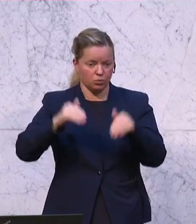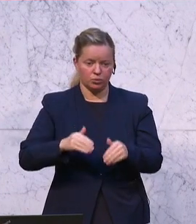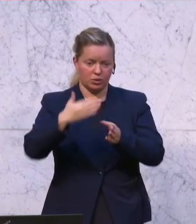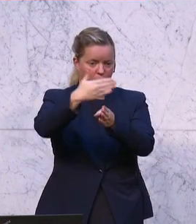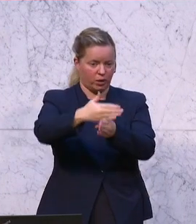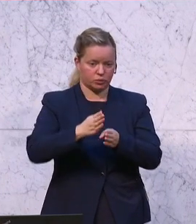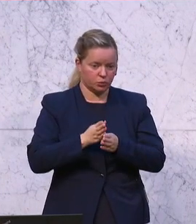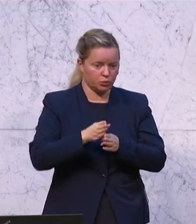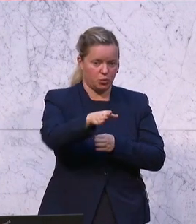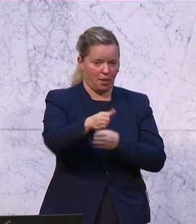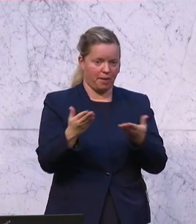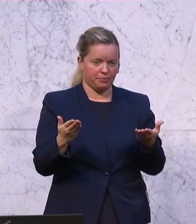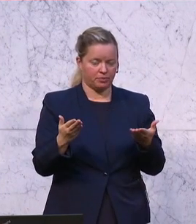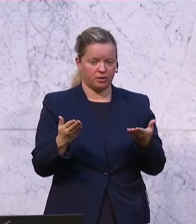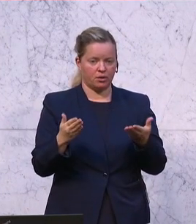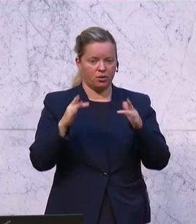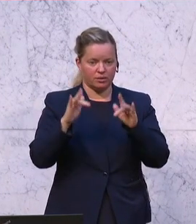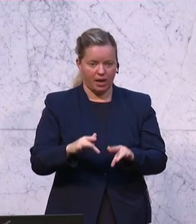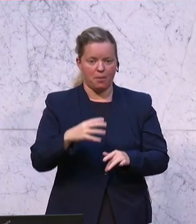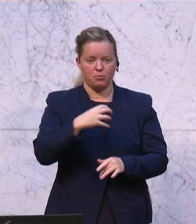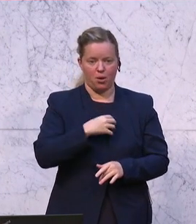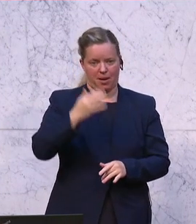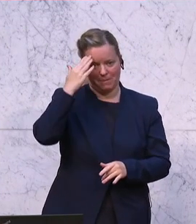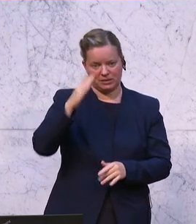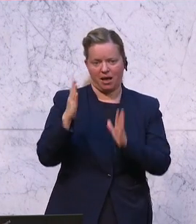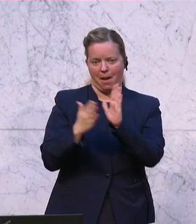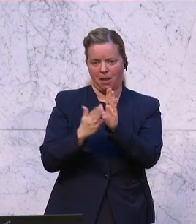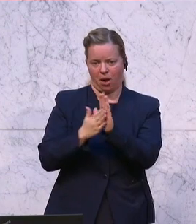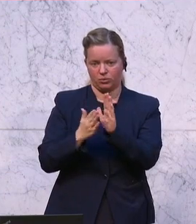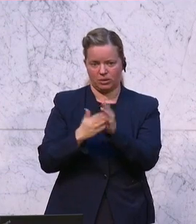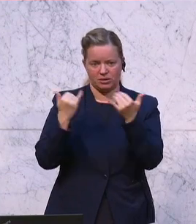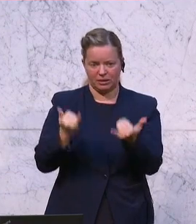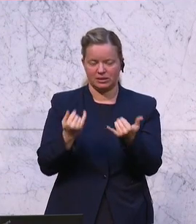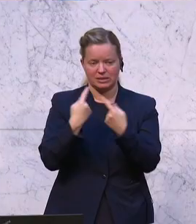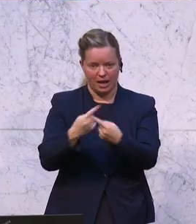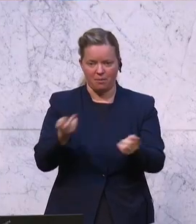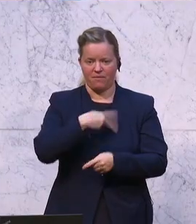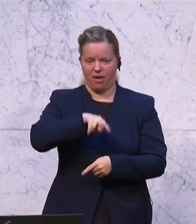auch müssen. Und nochmal vielleicht einen Applaus für unsere Bürgermeisterinnen und Bürgermeister, die die auch Verantwortung zeigen.